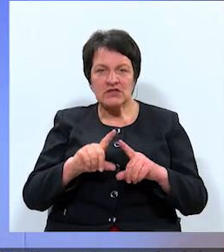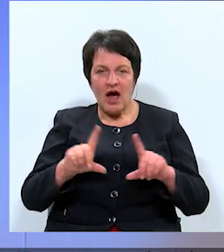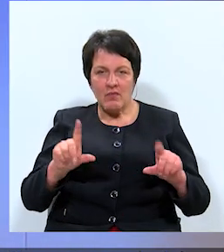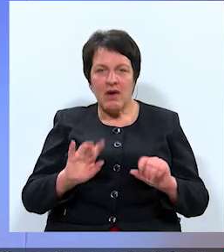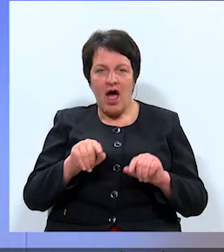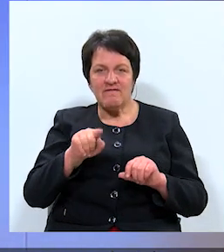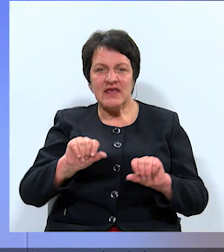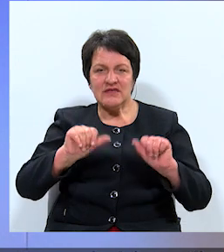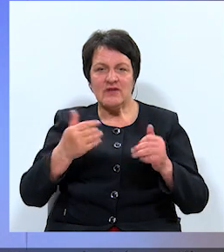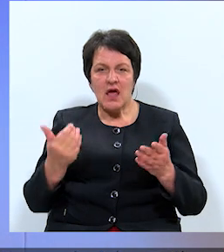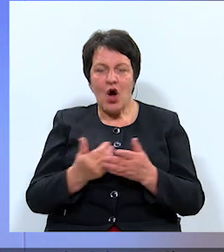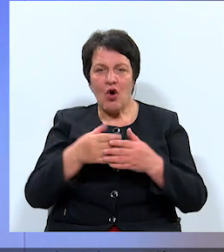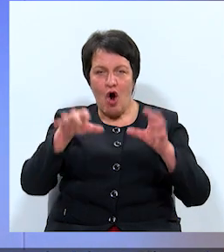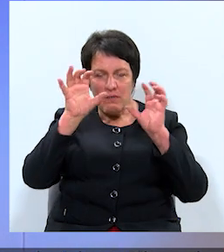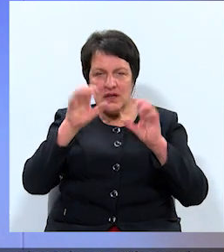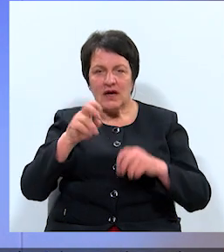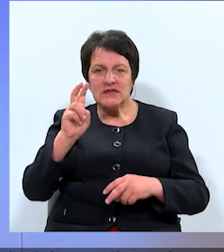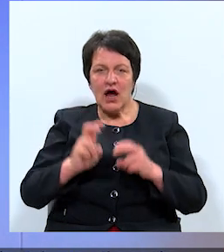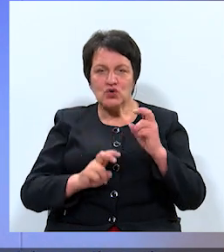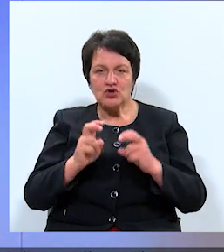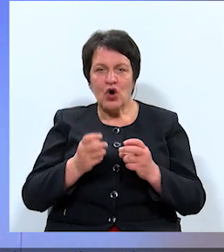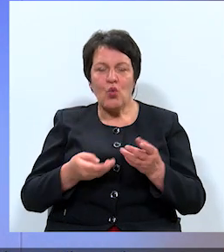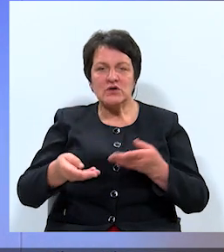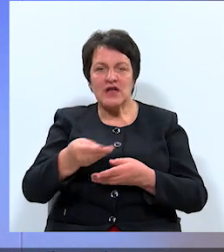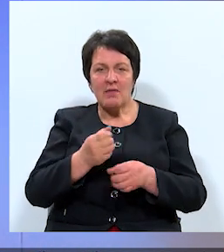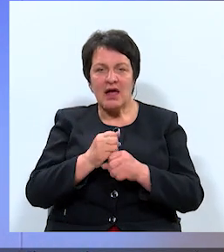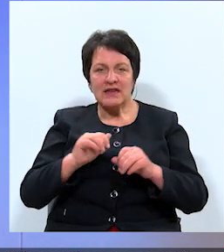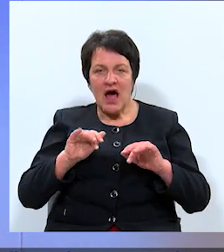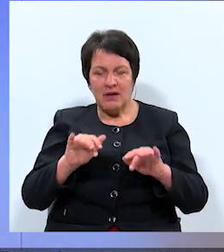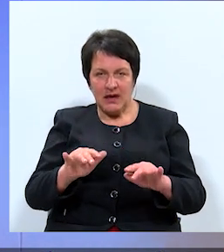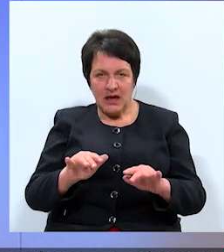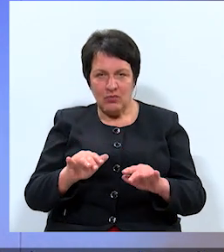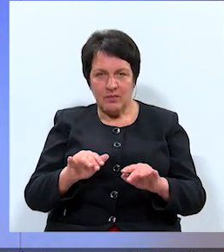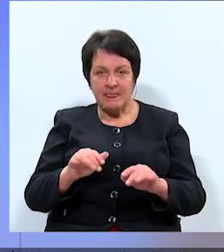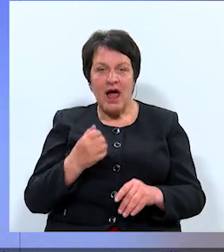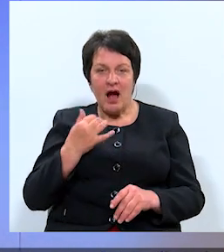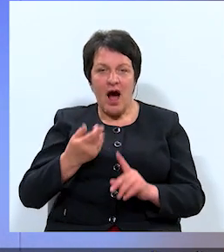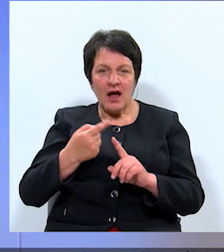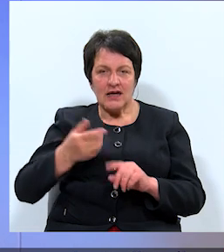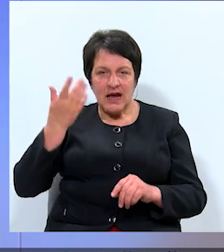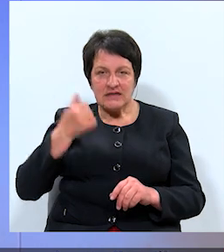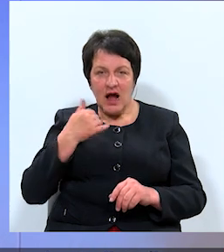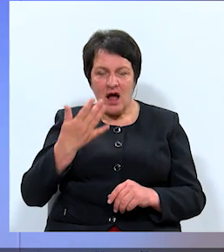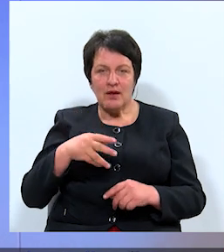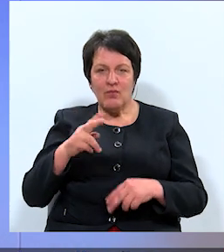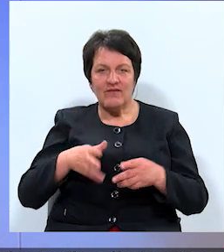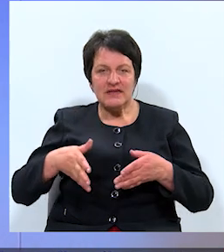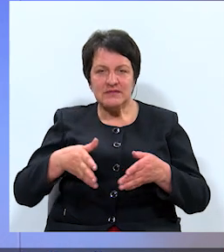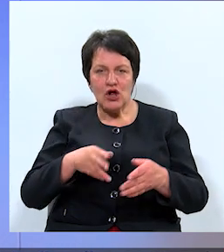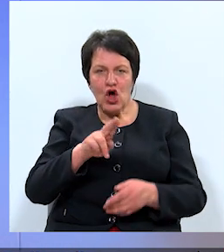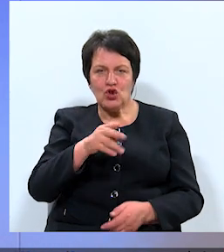optikas ražošanas uzņēmēju darbību pulsāri. Kad būvējam ceļu